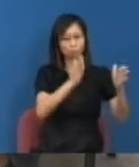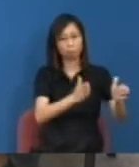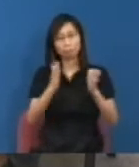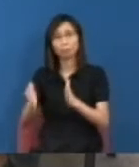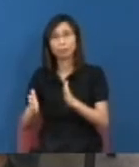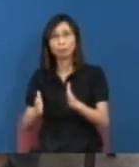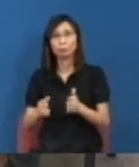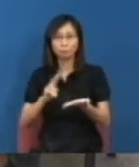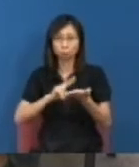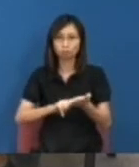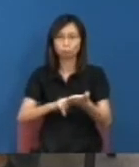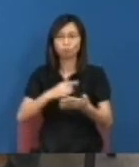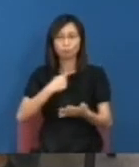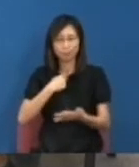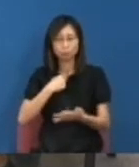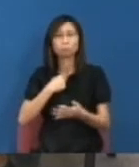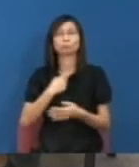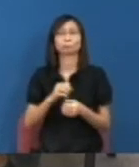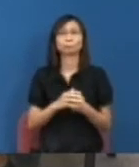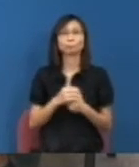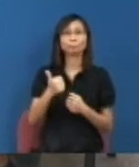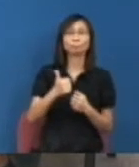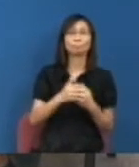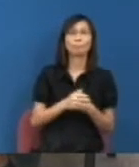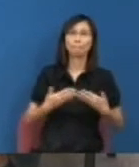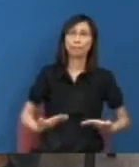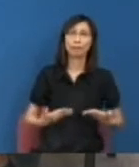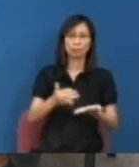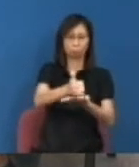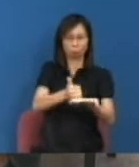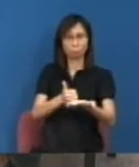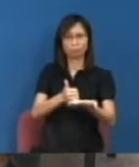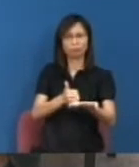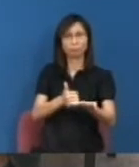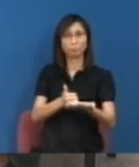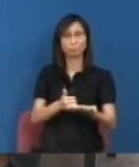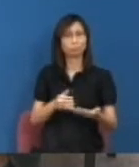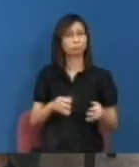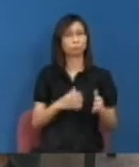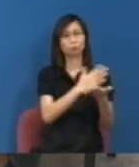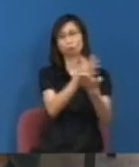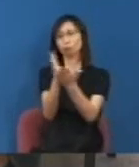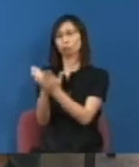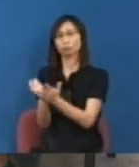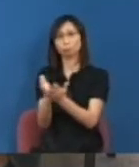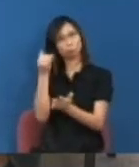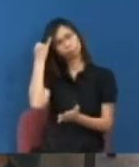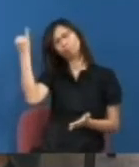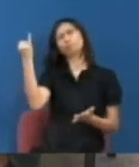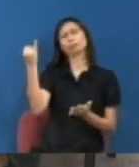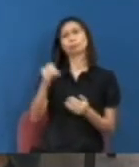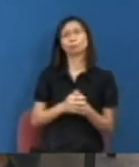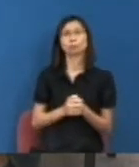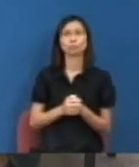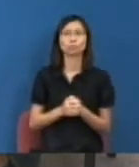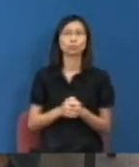比較信服的我覺得這樣會好些你現在叫他下台然後很多事大家都不清不楚亦都